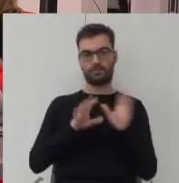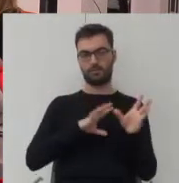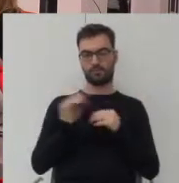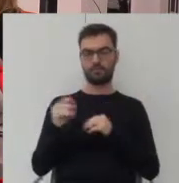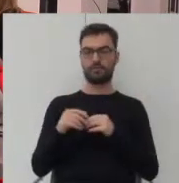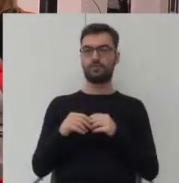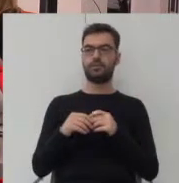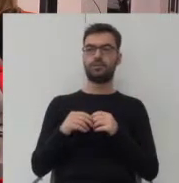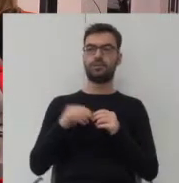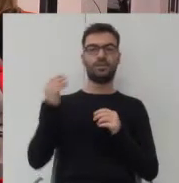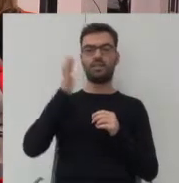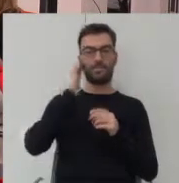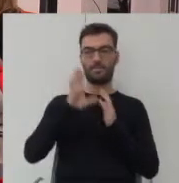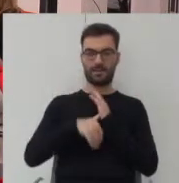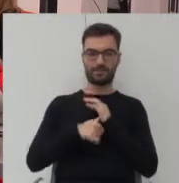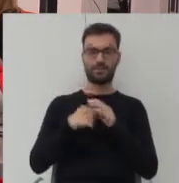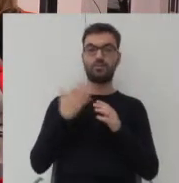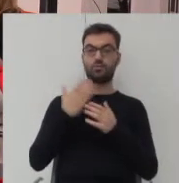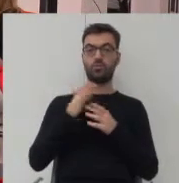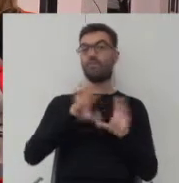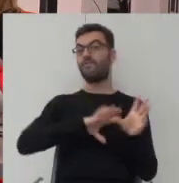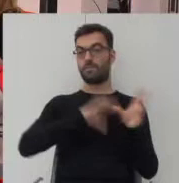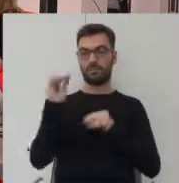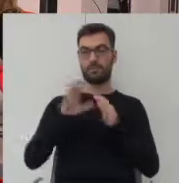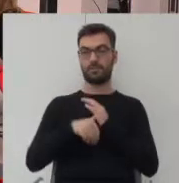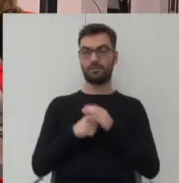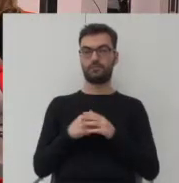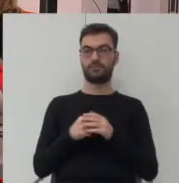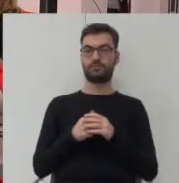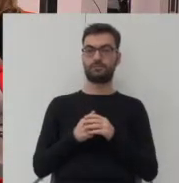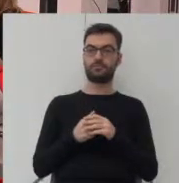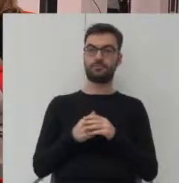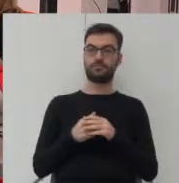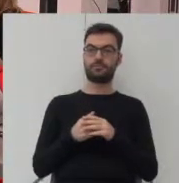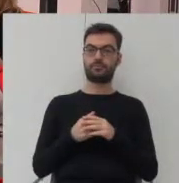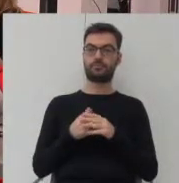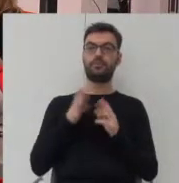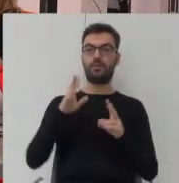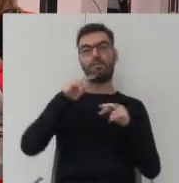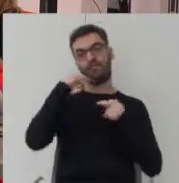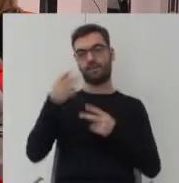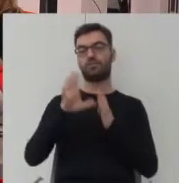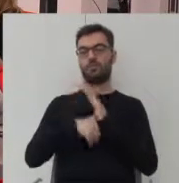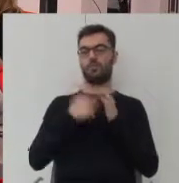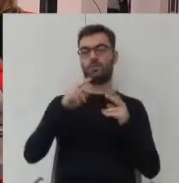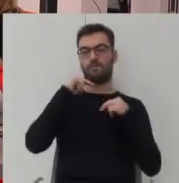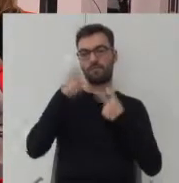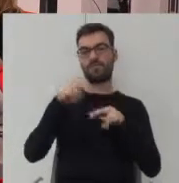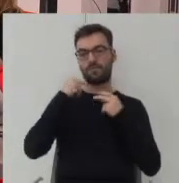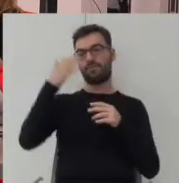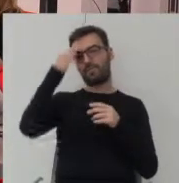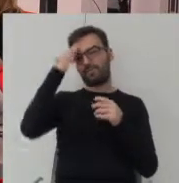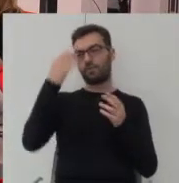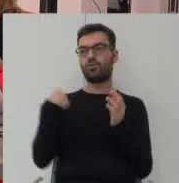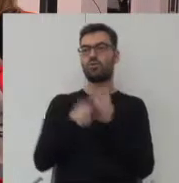jeszcze nie mieszkają w mieście na przedmieściu, tylko jeszcze wyprowadzają się z miasta, będą do tego miasta wracać. Wiadomo, ponoszą